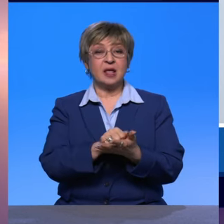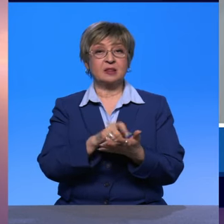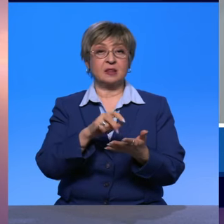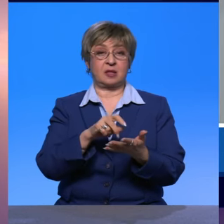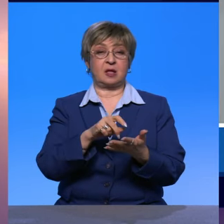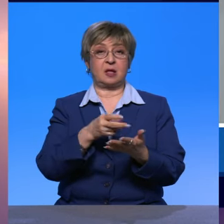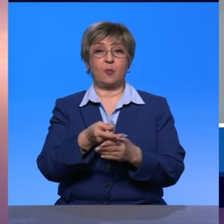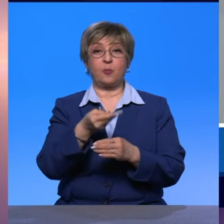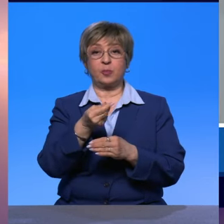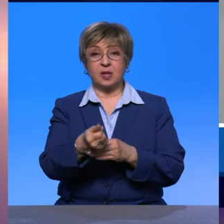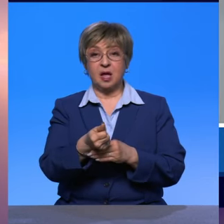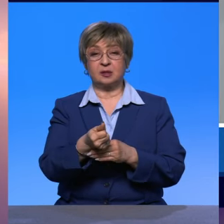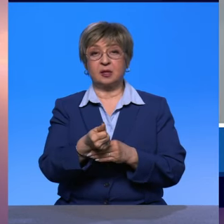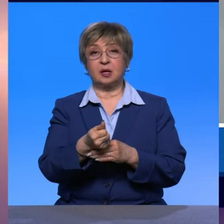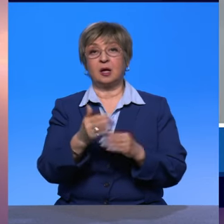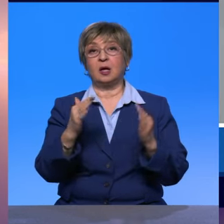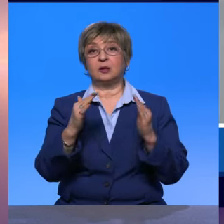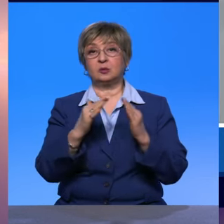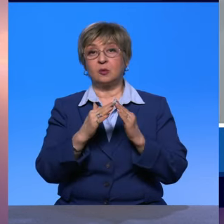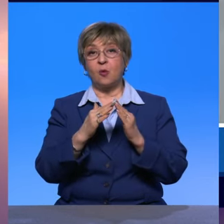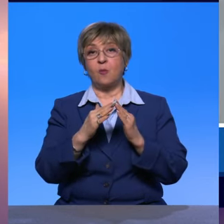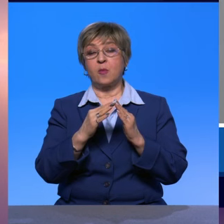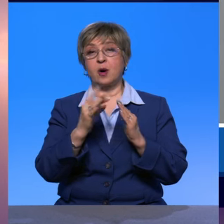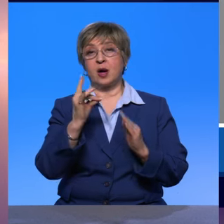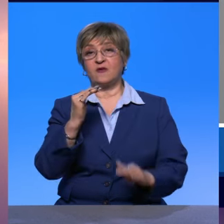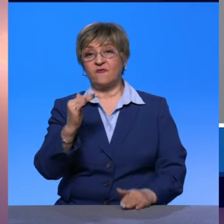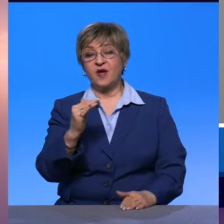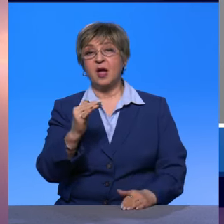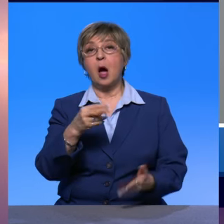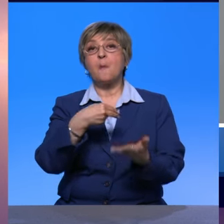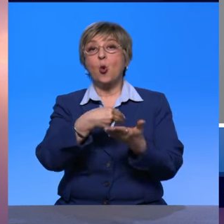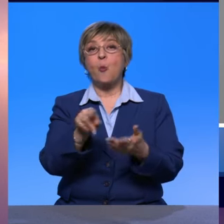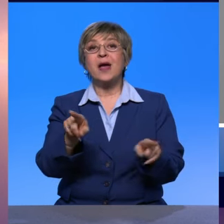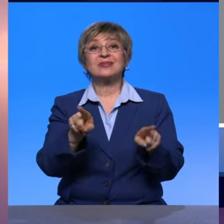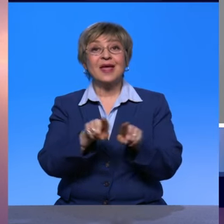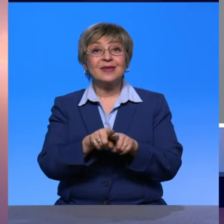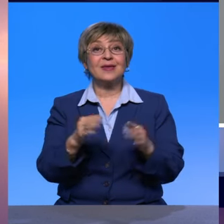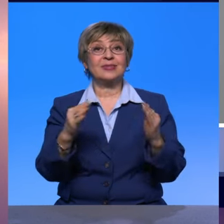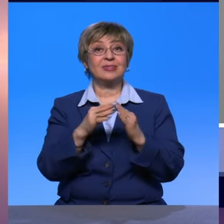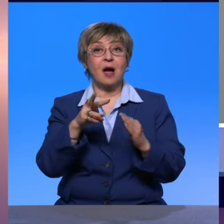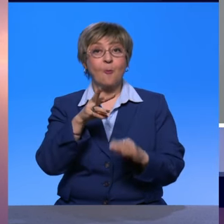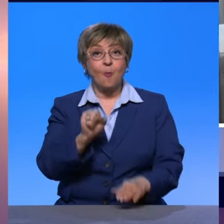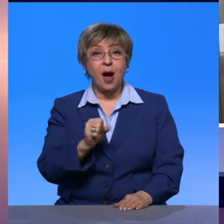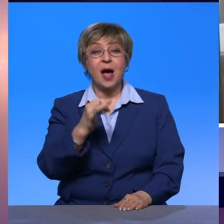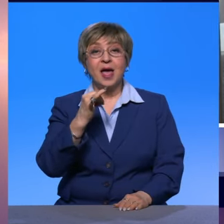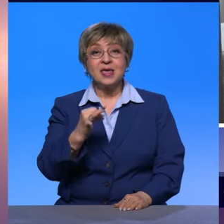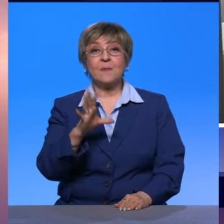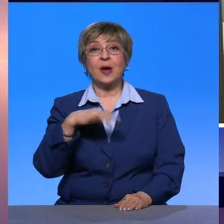Дом РФ выкупает эти дома, и Дом РФ уже субсидируют регионы и субсидируют